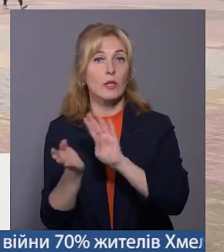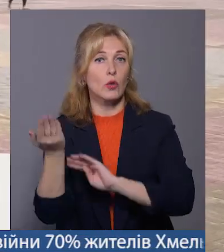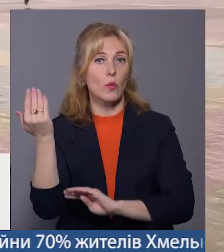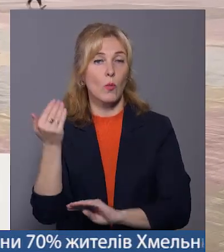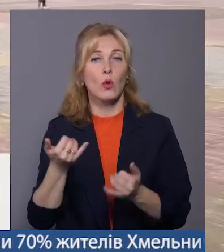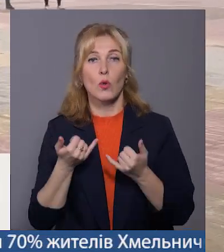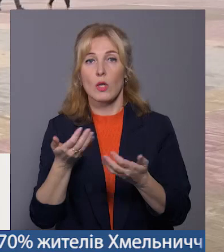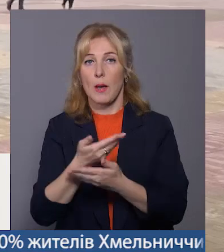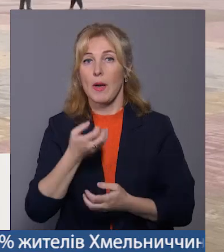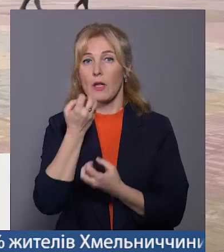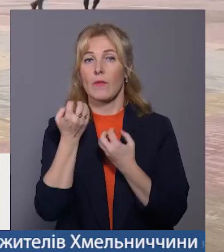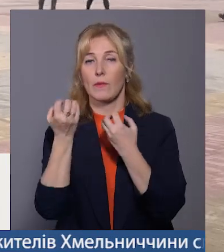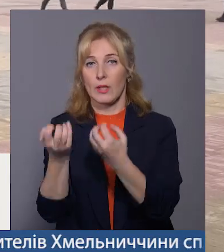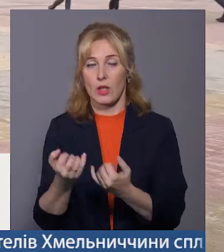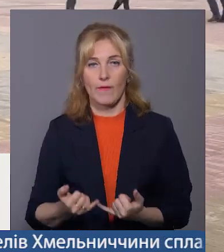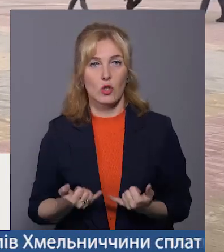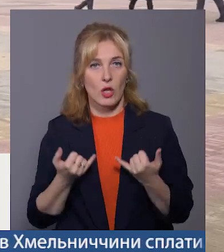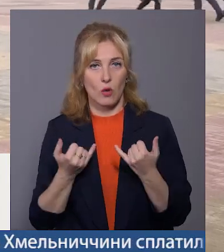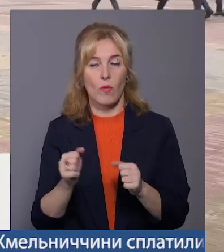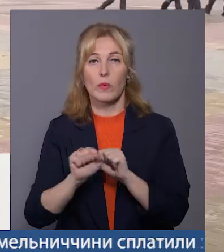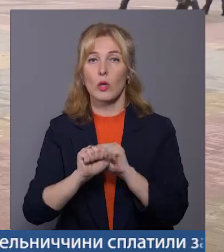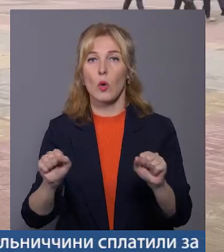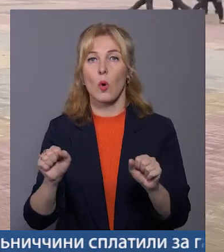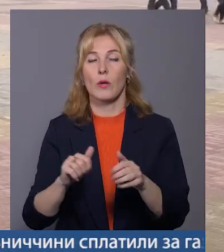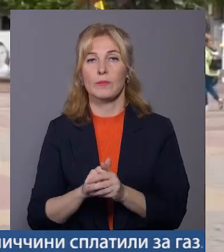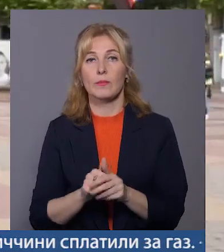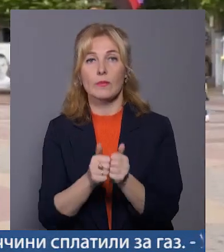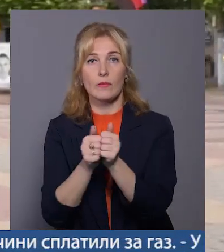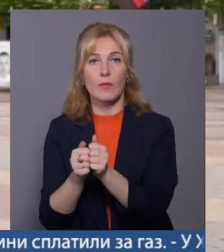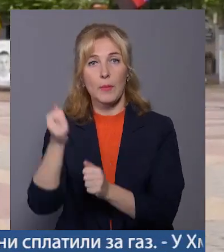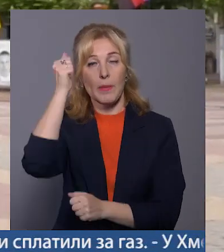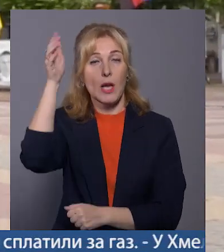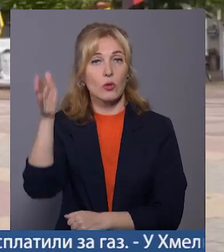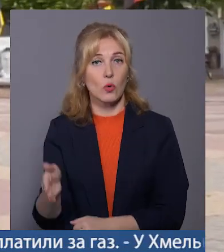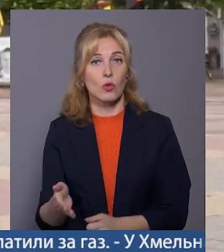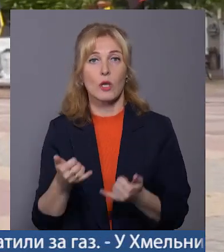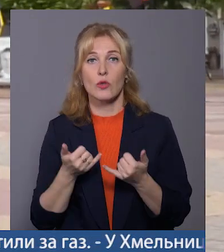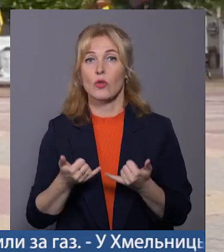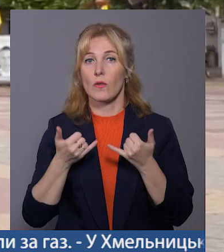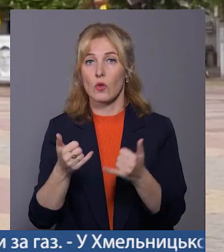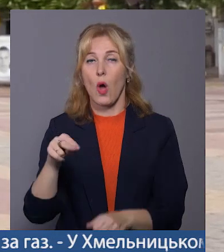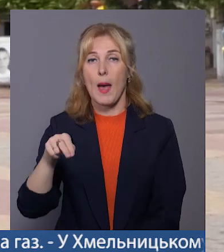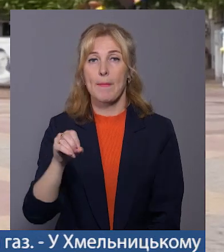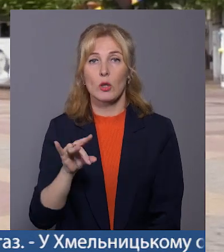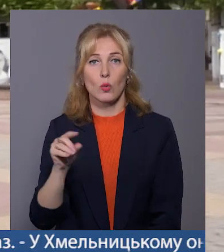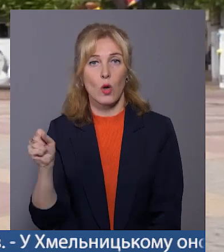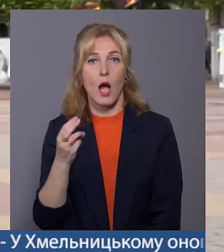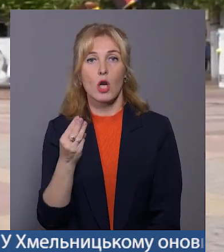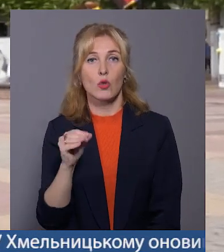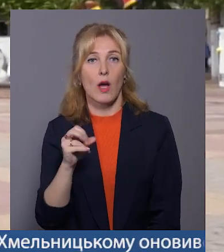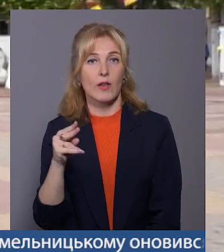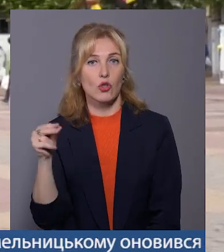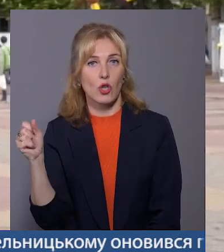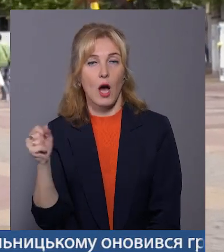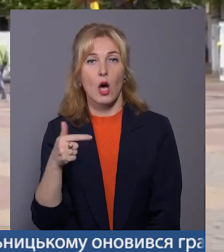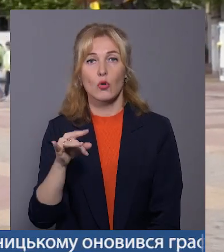покладаємо квіти і вшановуємо героїв біля самих меморіальних дощок. Ми сьогодні вшановуємо і Самона Петлюру, і Романа Шухевича,